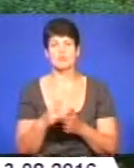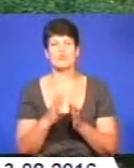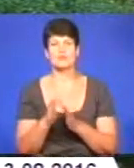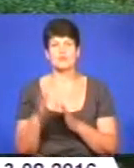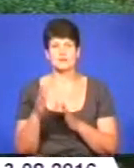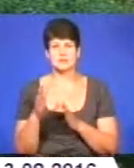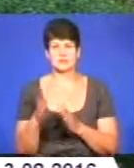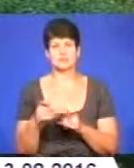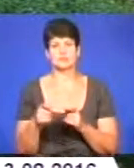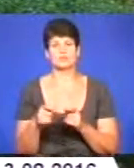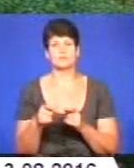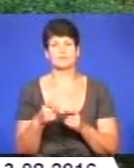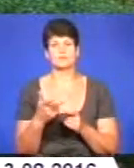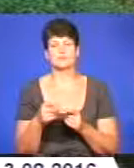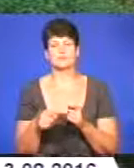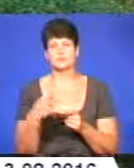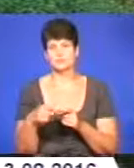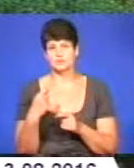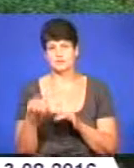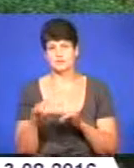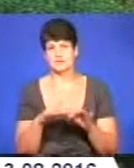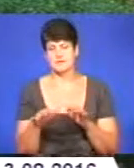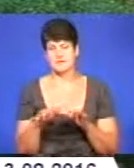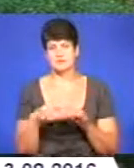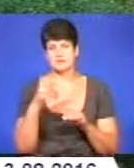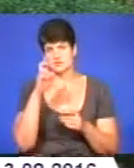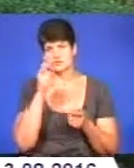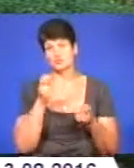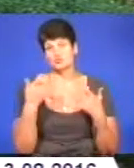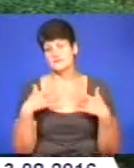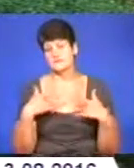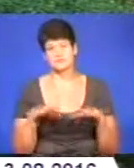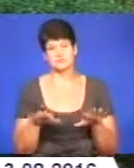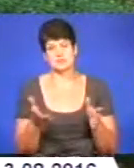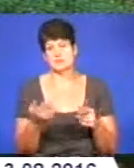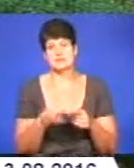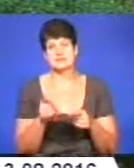дискредитують діяльність органів державної влади, будуть звільнені зі своїх посад. Тобто ця ситуація має стати уроком для кожного.